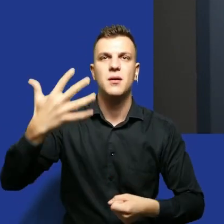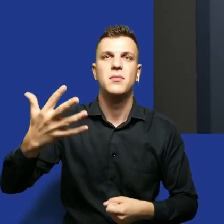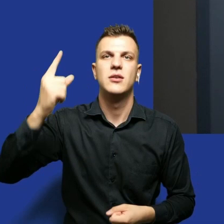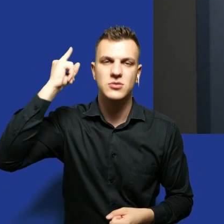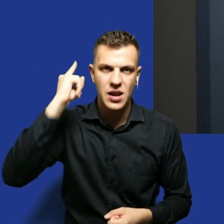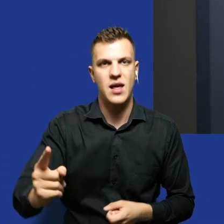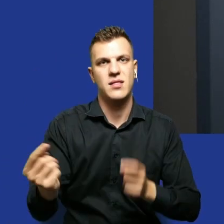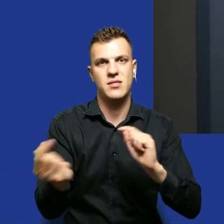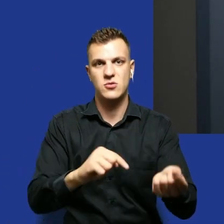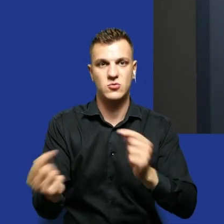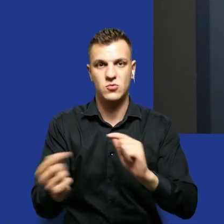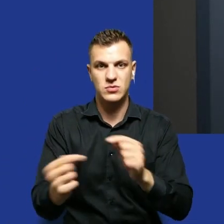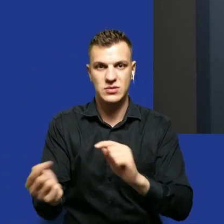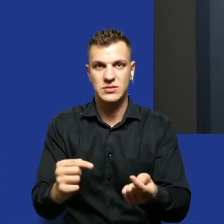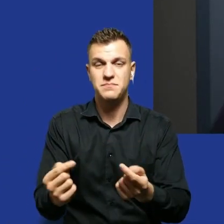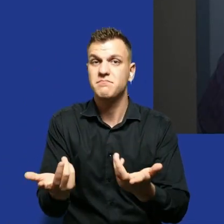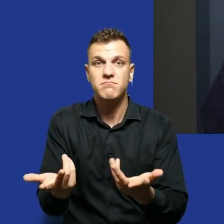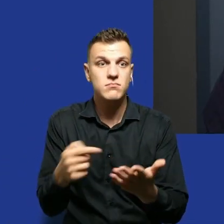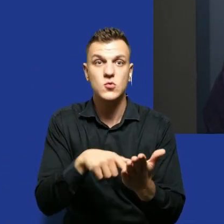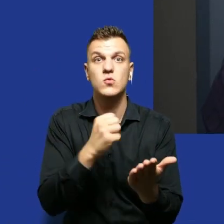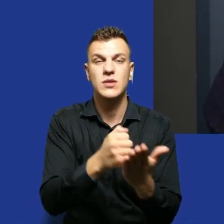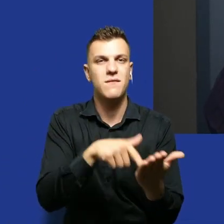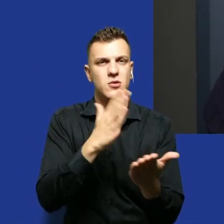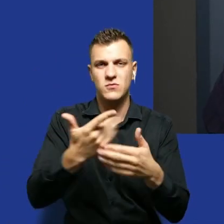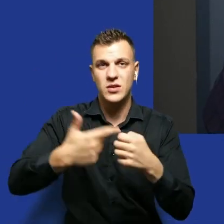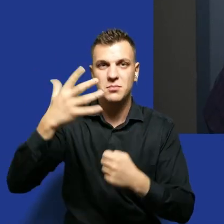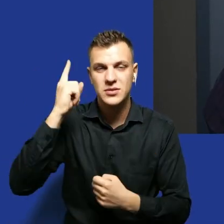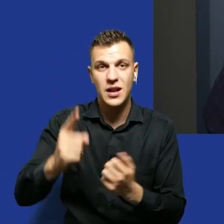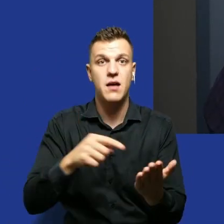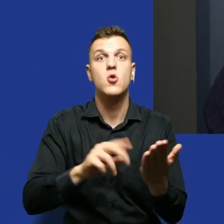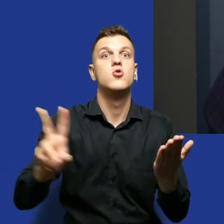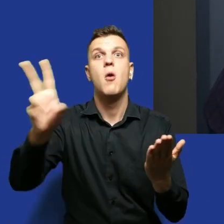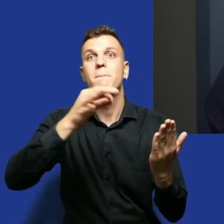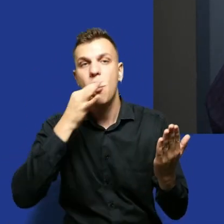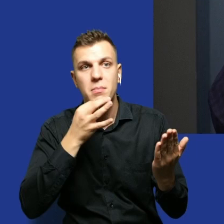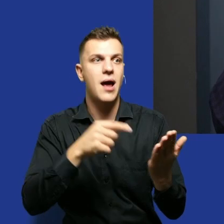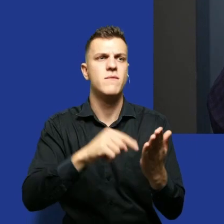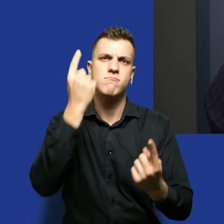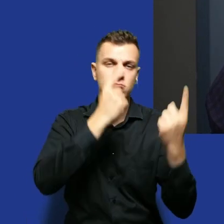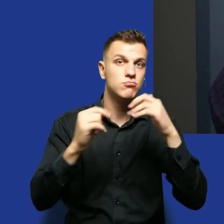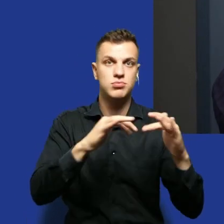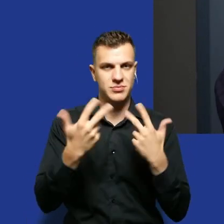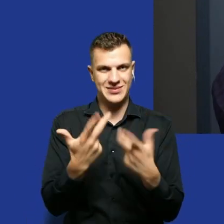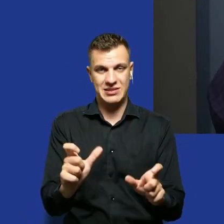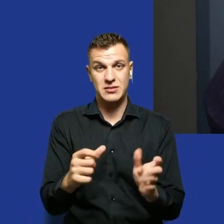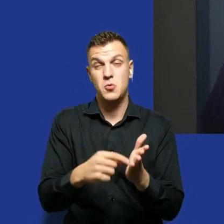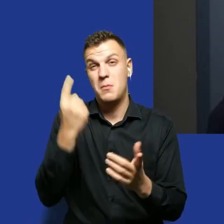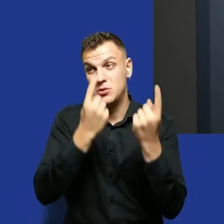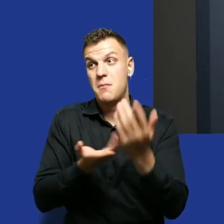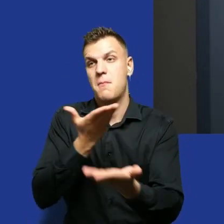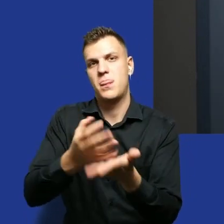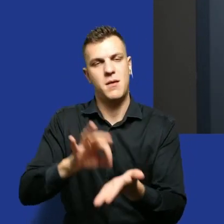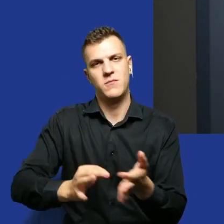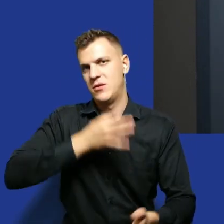ustawy. Nikt na nią nie spojrzał, nikt na niej nie dyskutuje, co nie działa, co trzeba poprawić i myślę, że to był taki bardzo dobry punkt wyjścia.